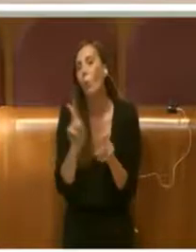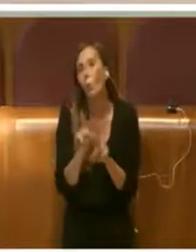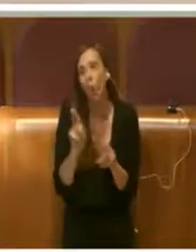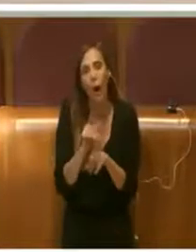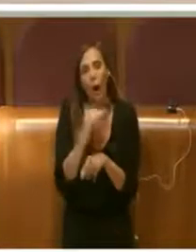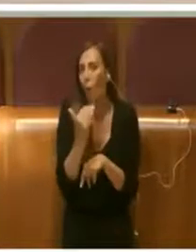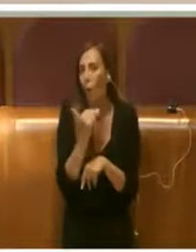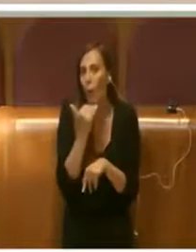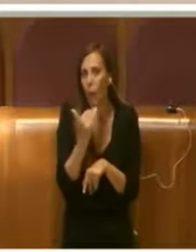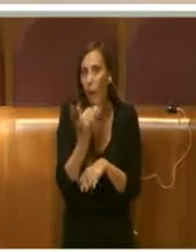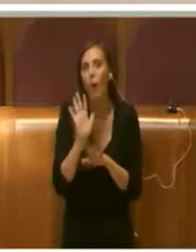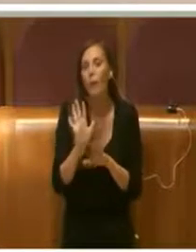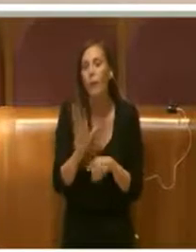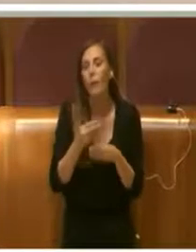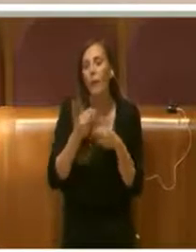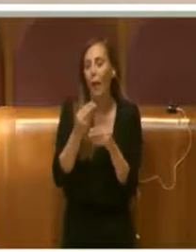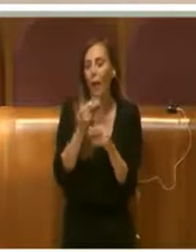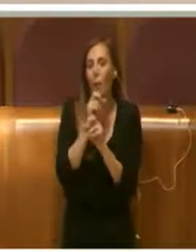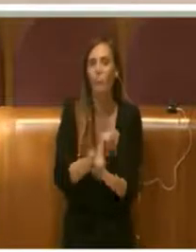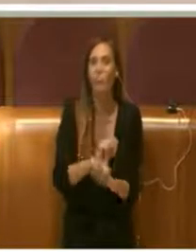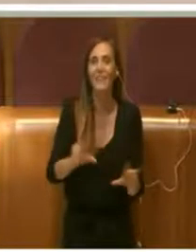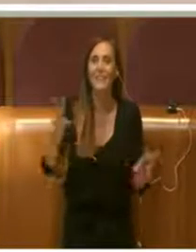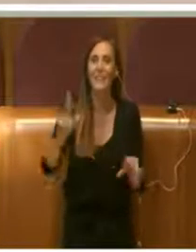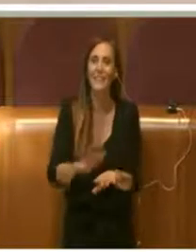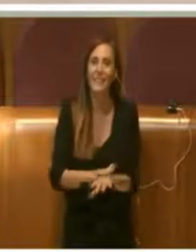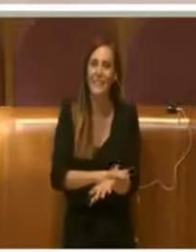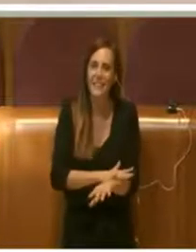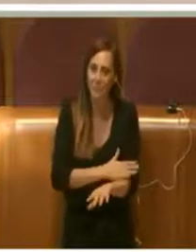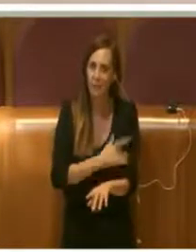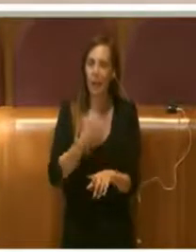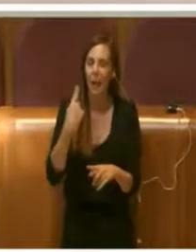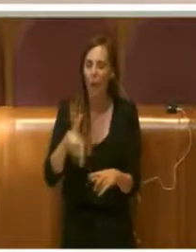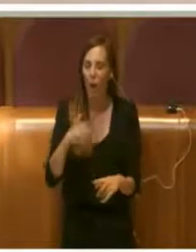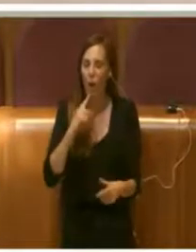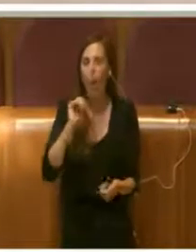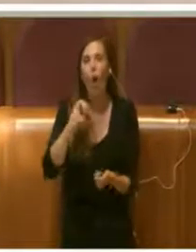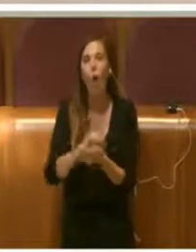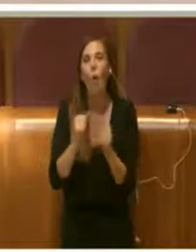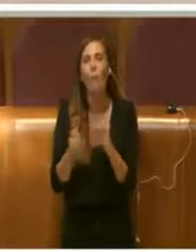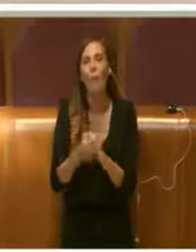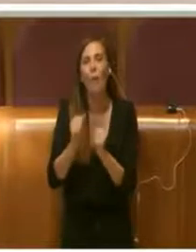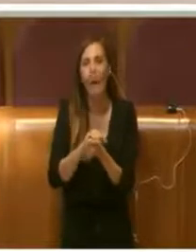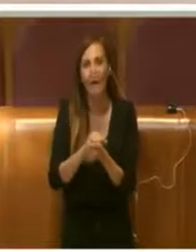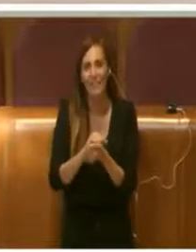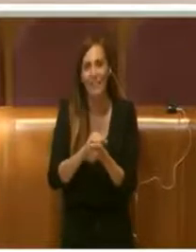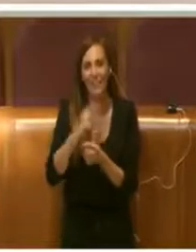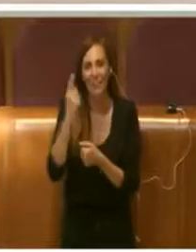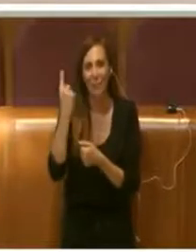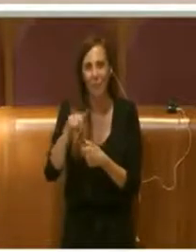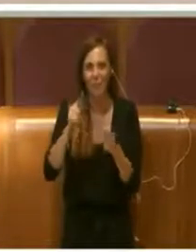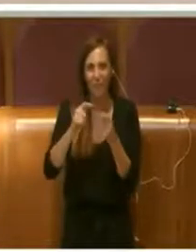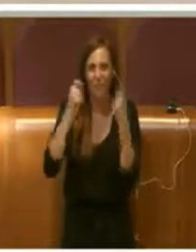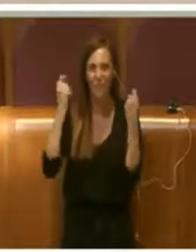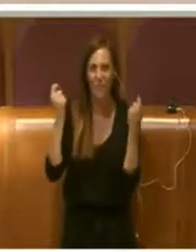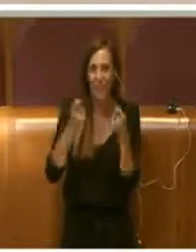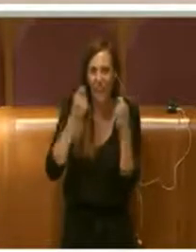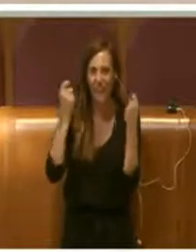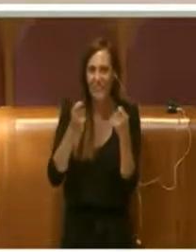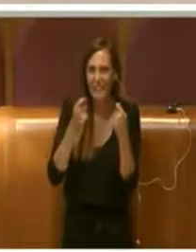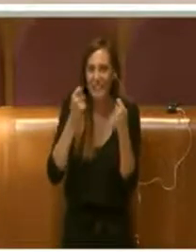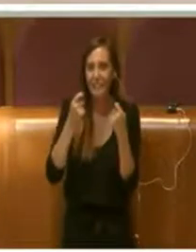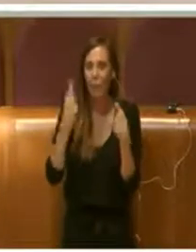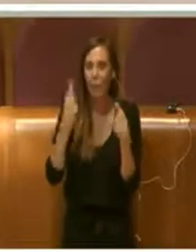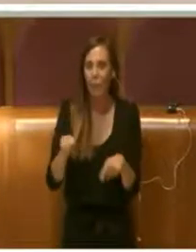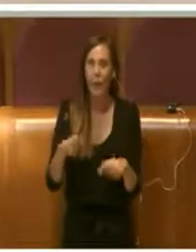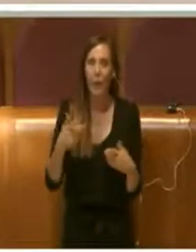sensibilità e contrastare questo festival per porre una